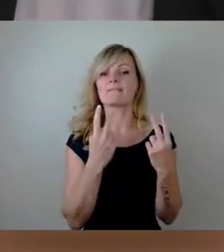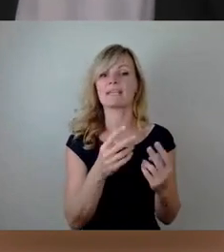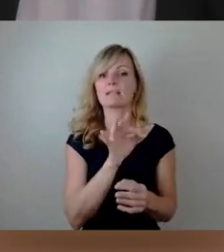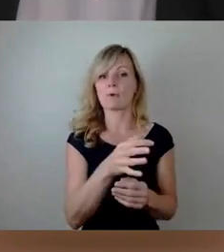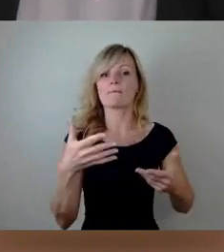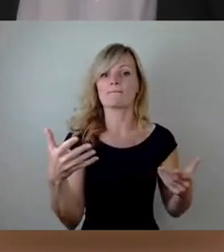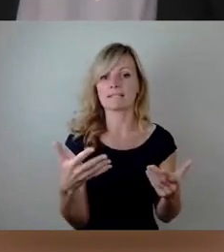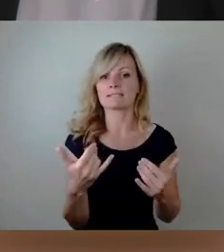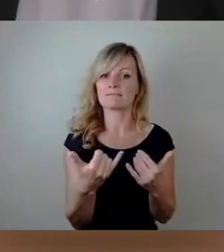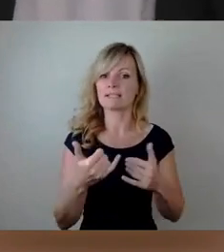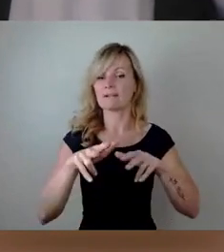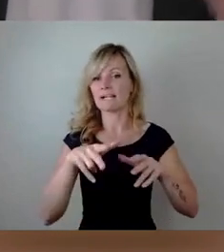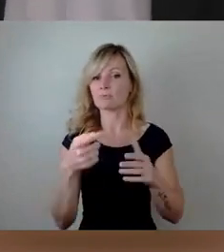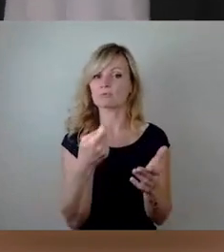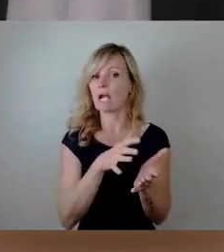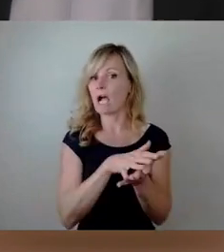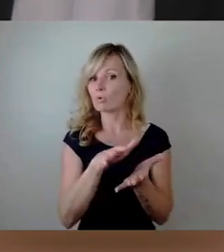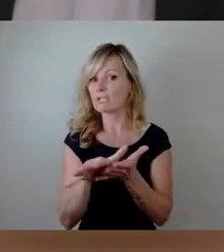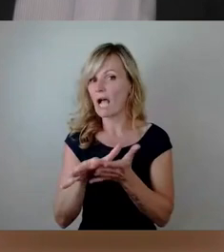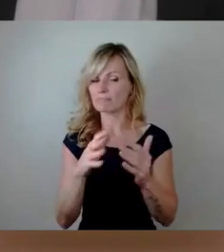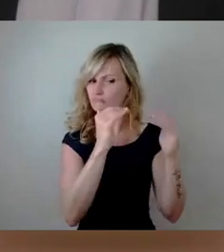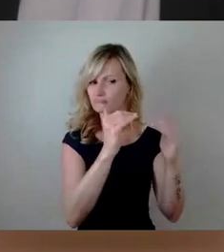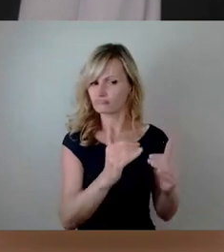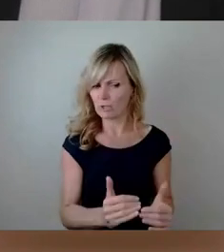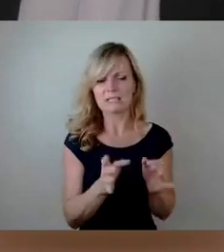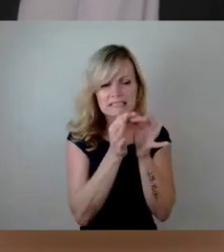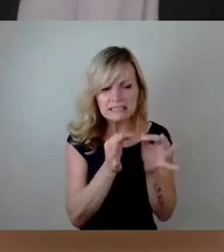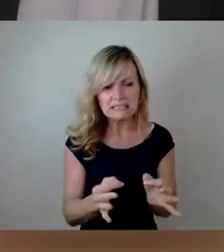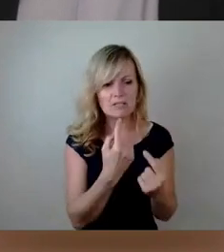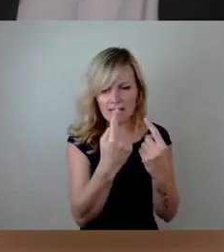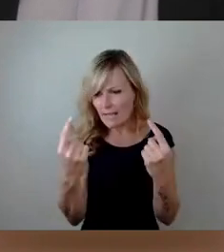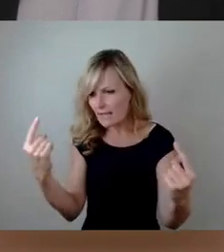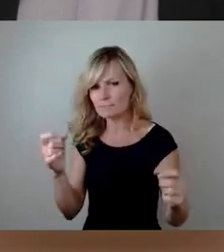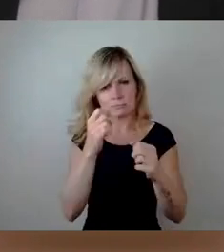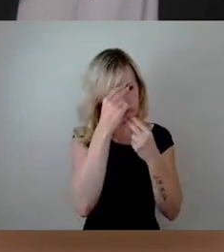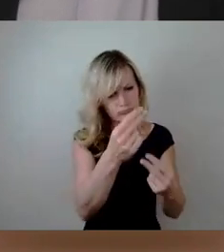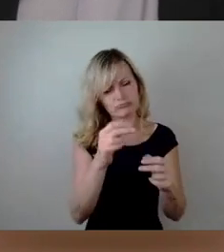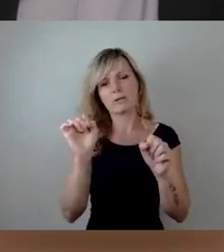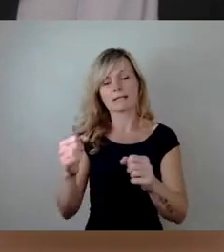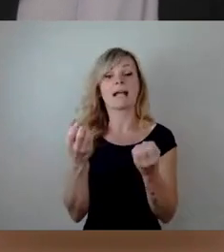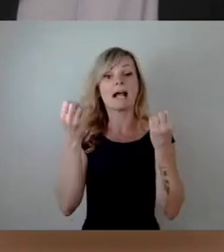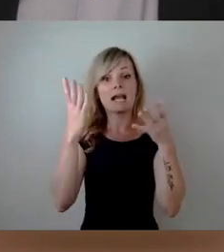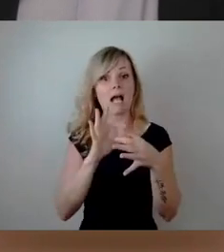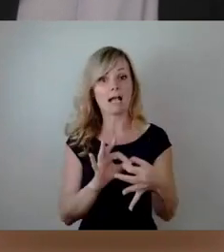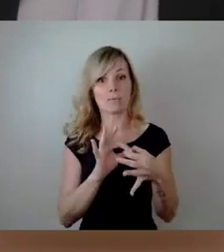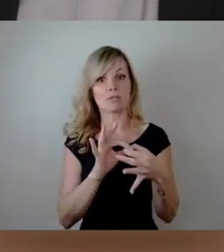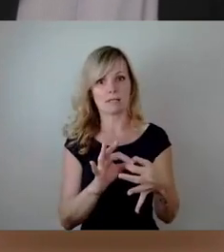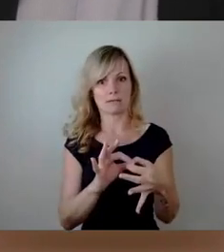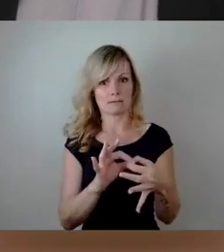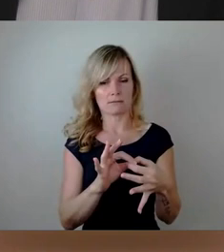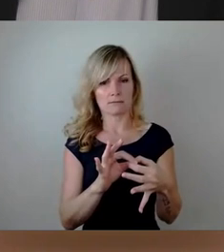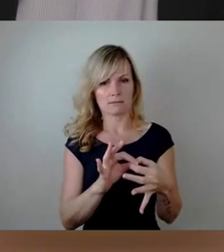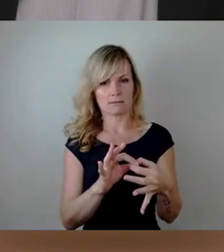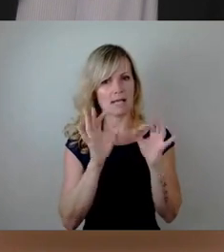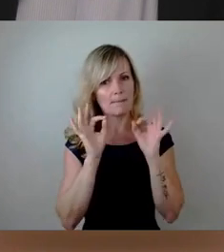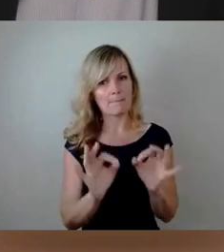gesetzt werden. Wie das dann im Einzelnen ist, jeden Einzelnen. Natürlich ist jeder in Restriktion gebunden. Und es gibt, und das